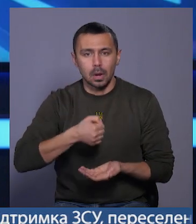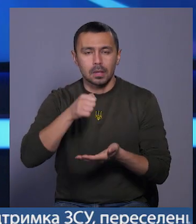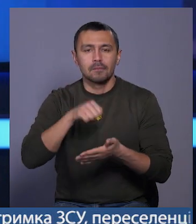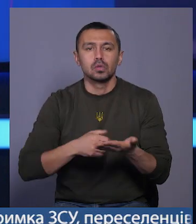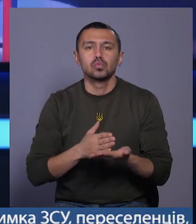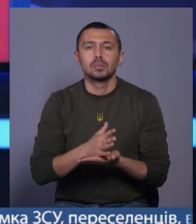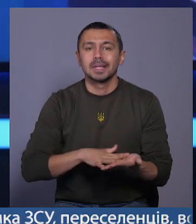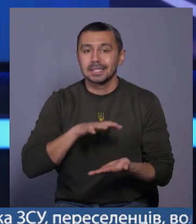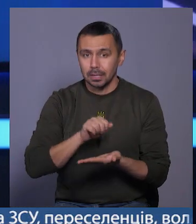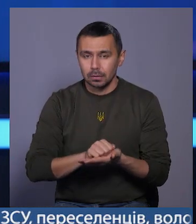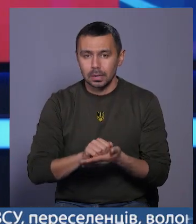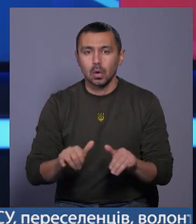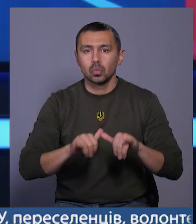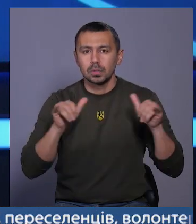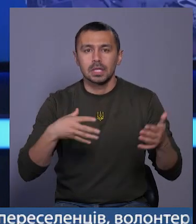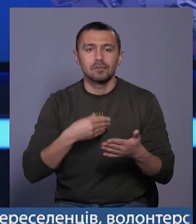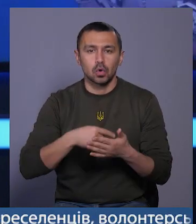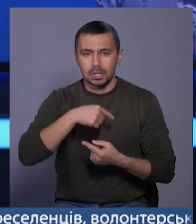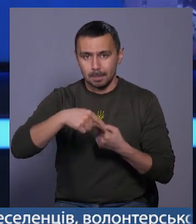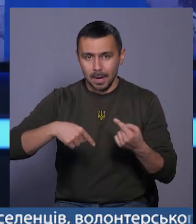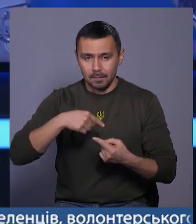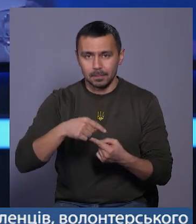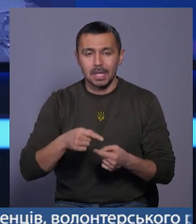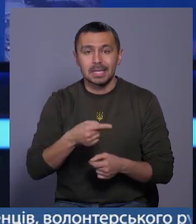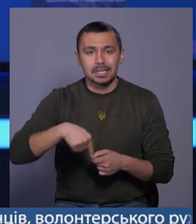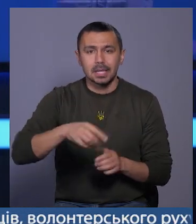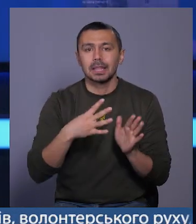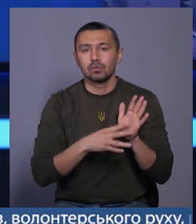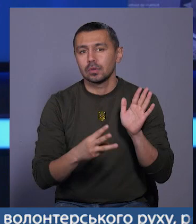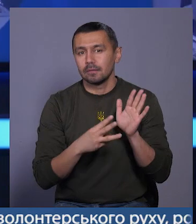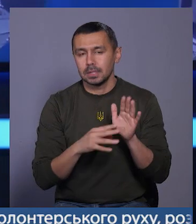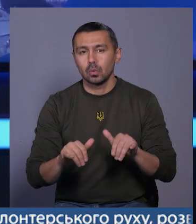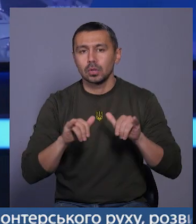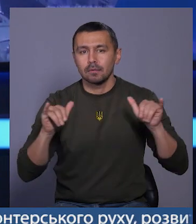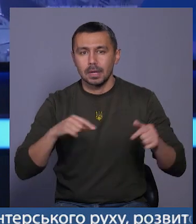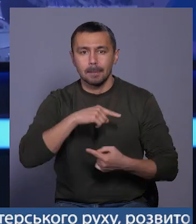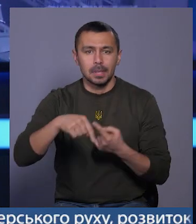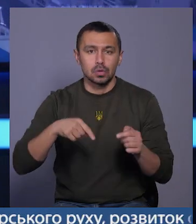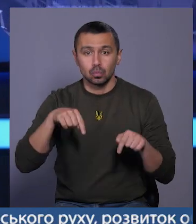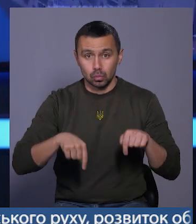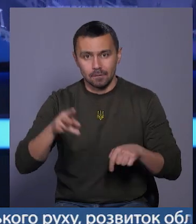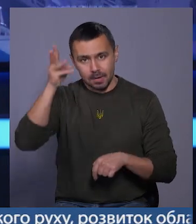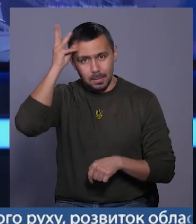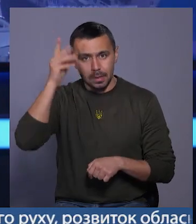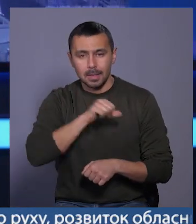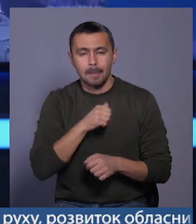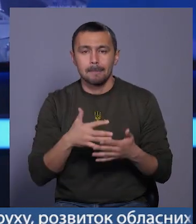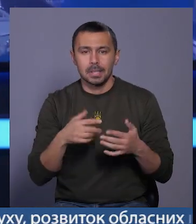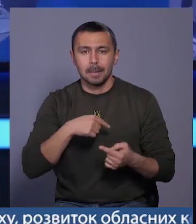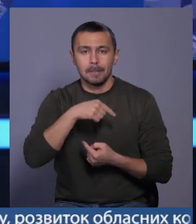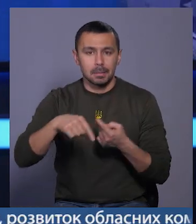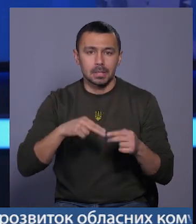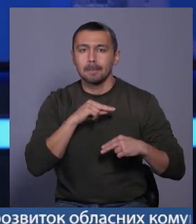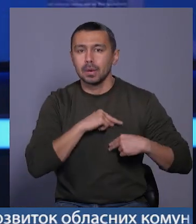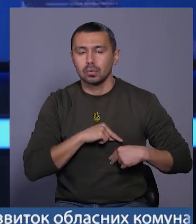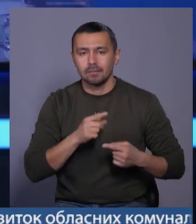служби зайнятості на розвиток власної справи. Із них 98 розвивають бізнес у Хмельницькому. Найбільше підприємців